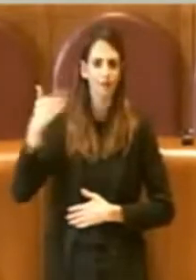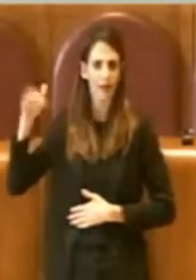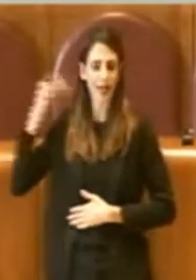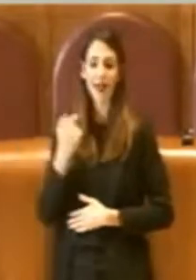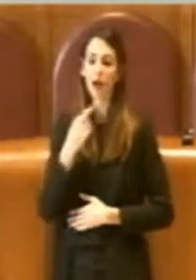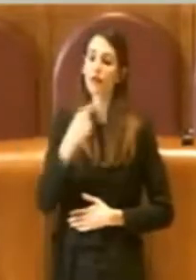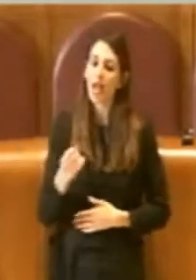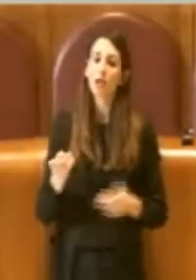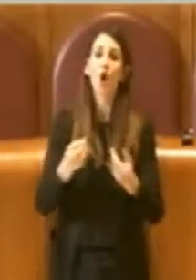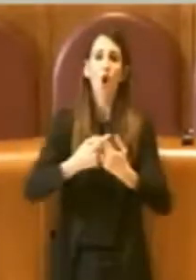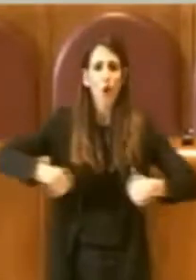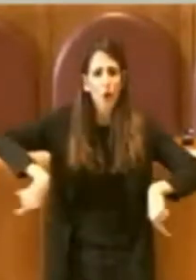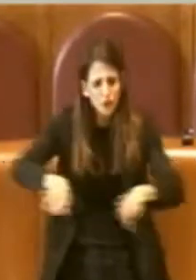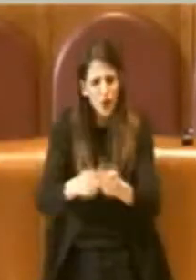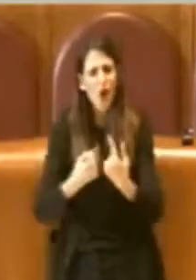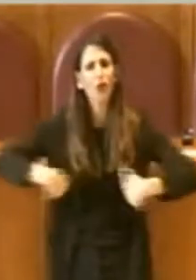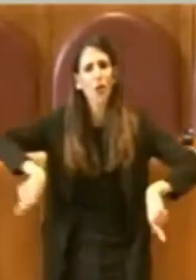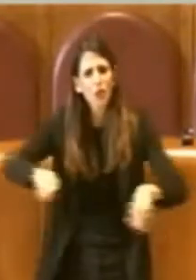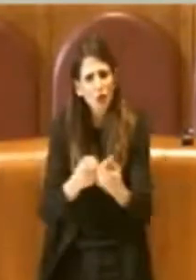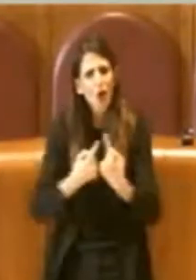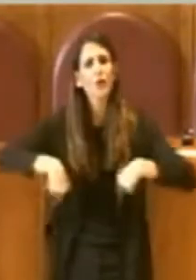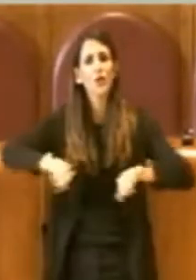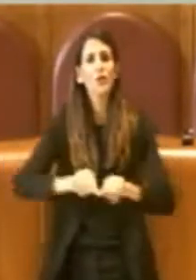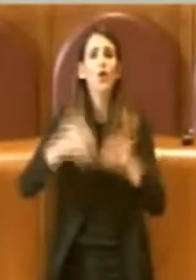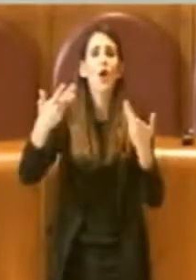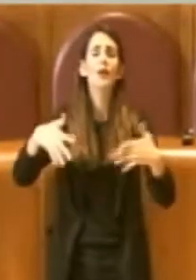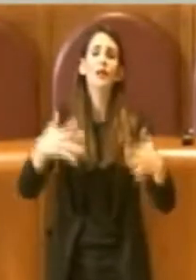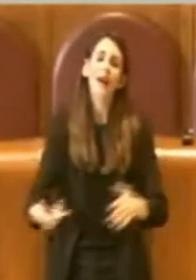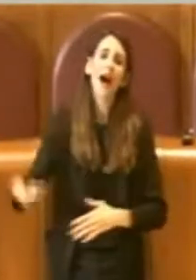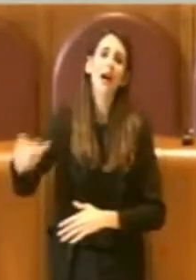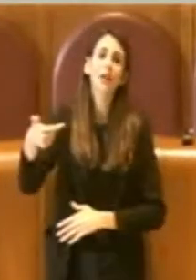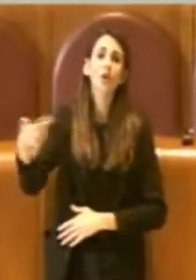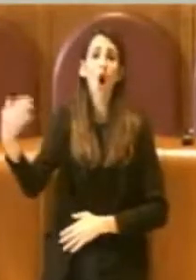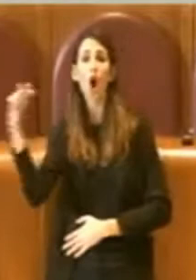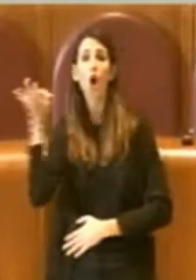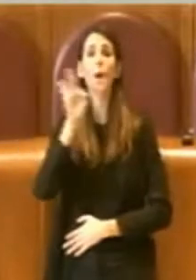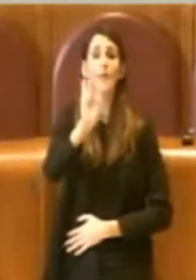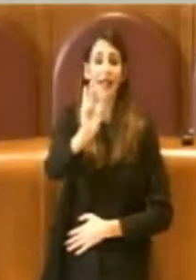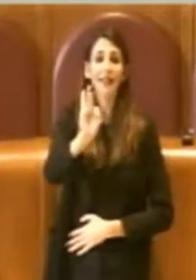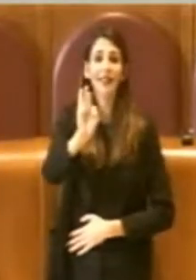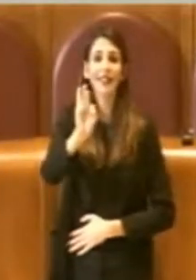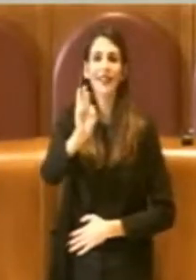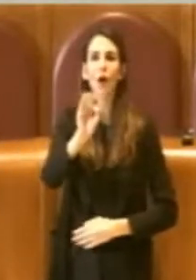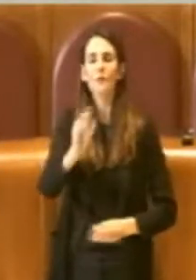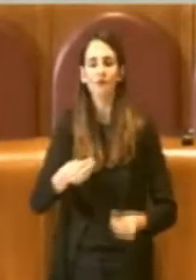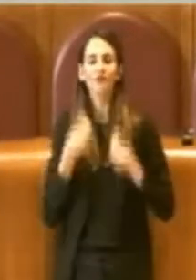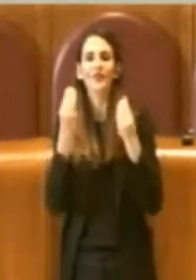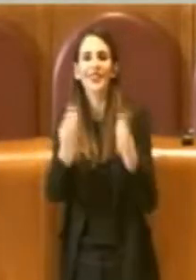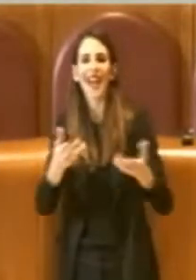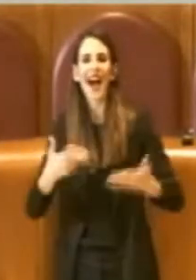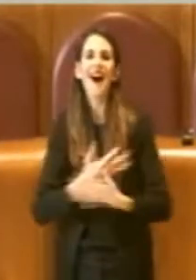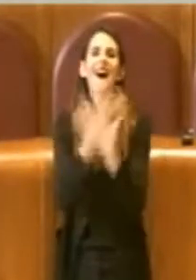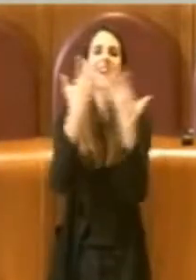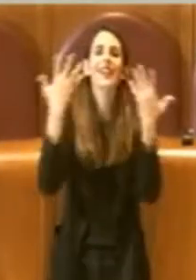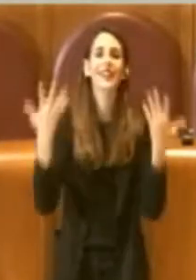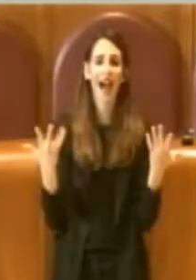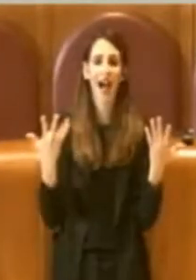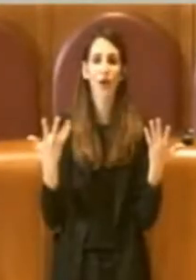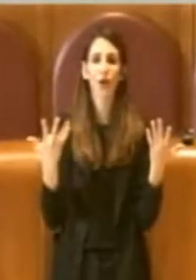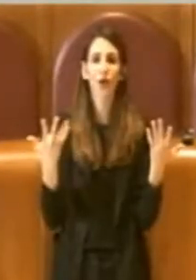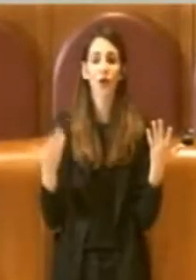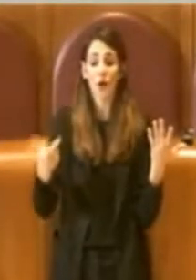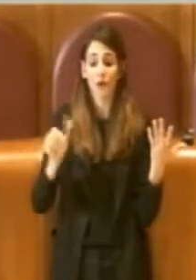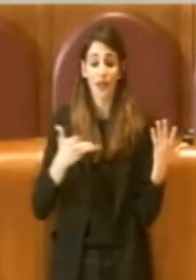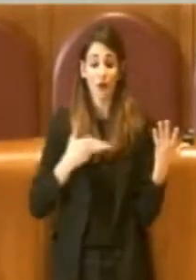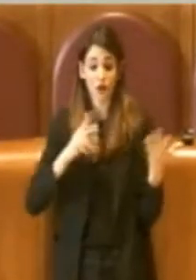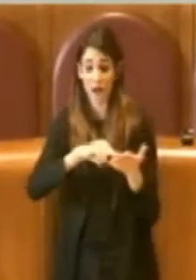per chiarire qual era questo guazzabuglio, questa situazione un po' anomala nella quale ci andavamo a trovare.